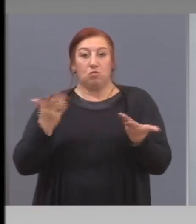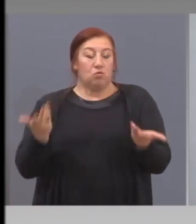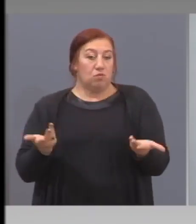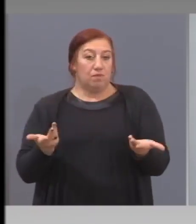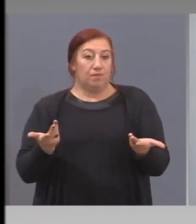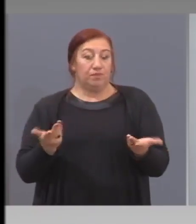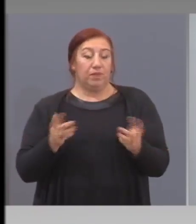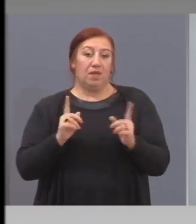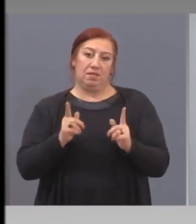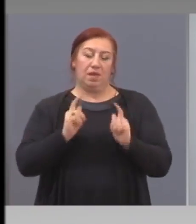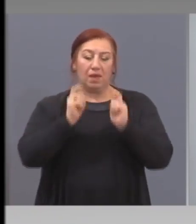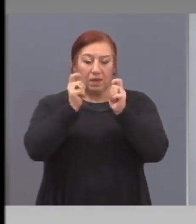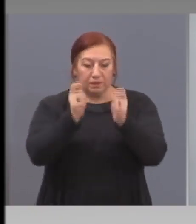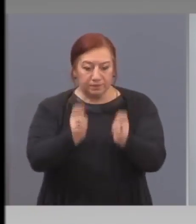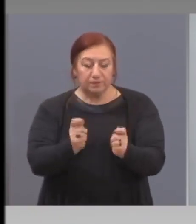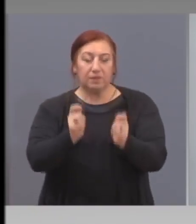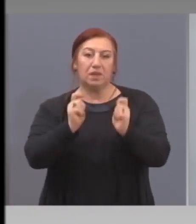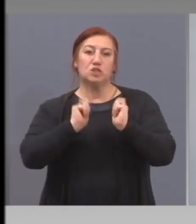Нека се уважаваме.